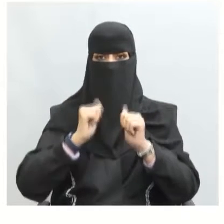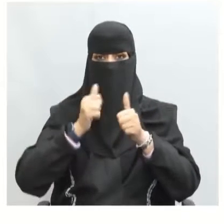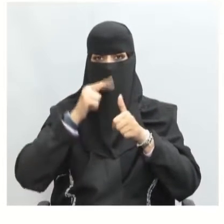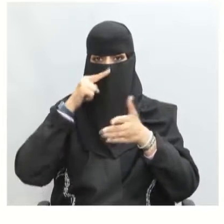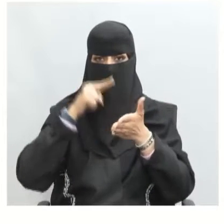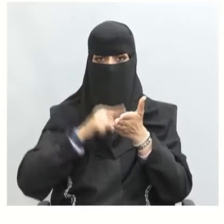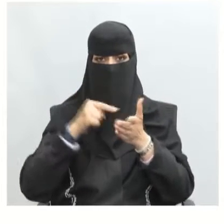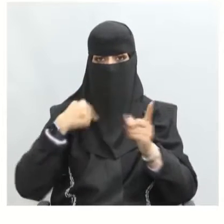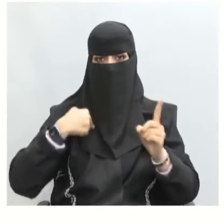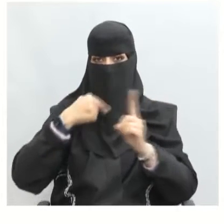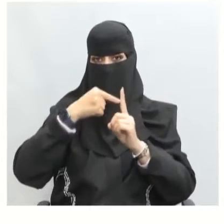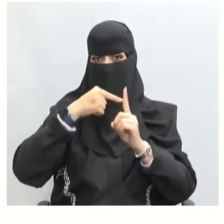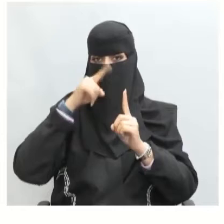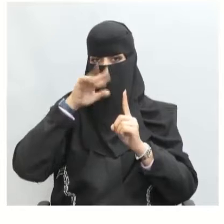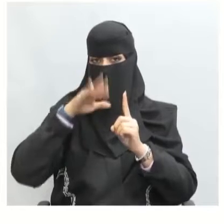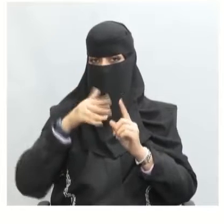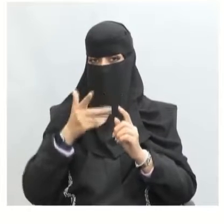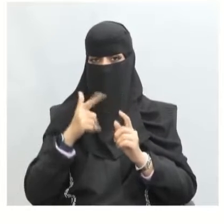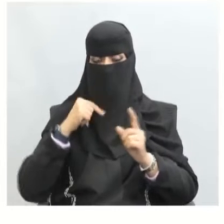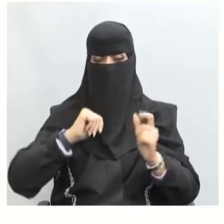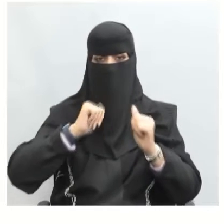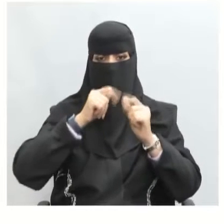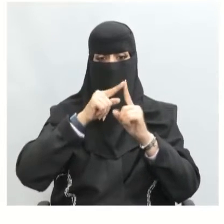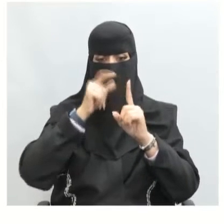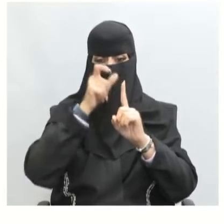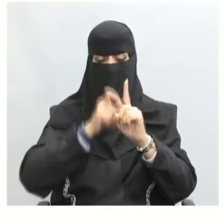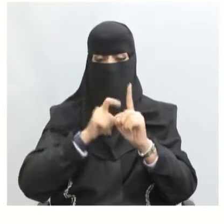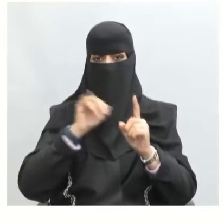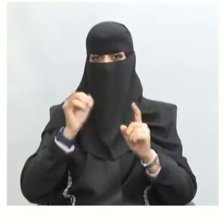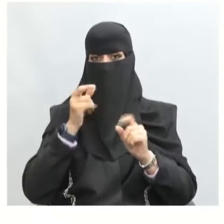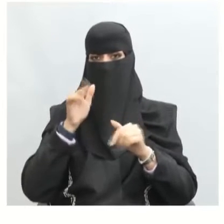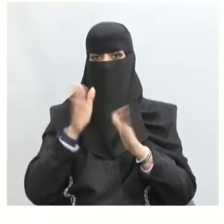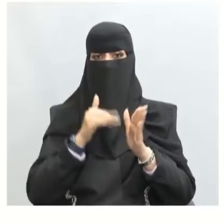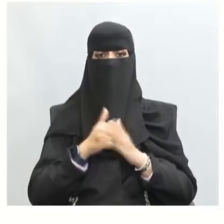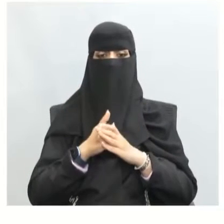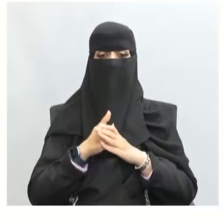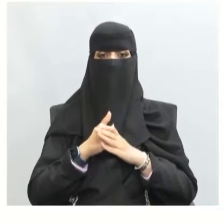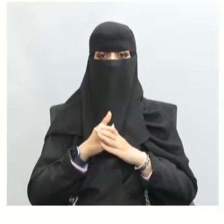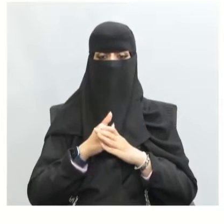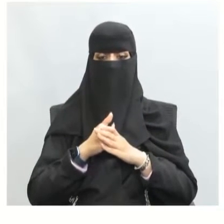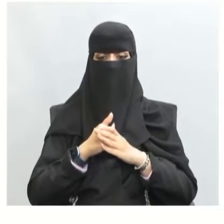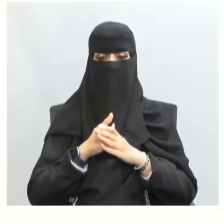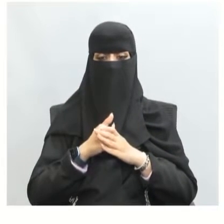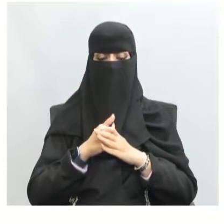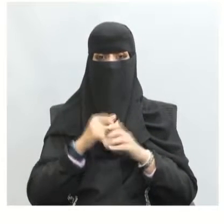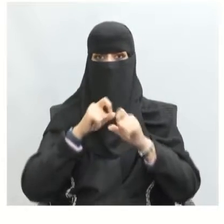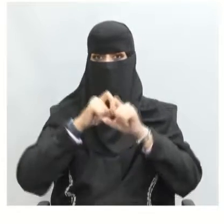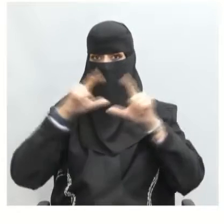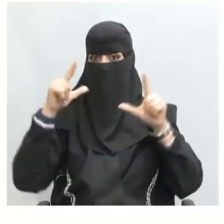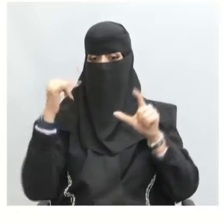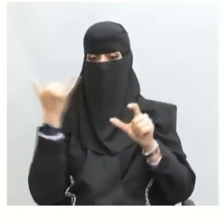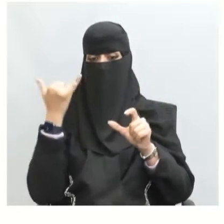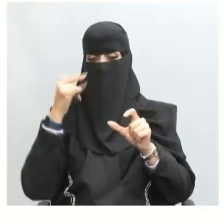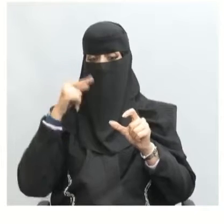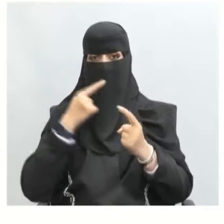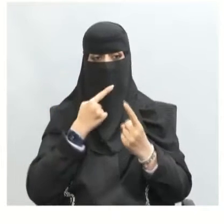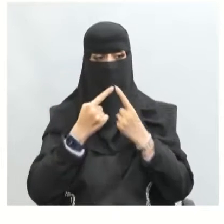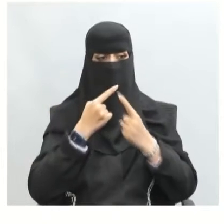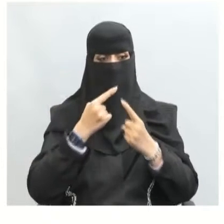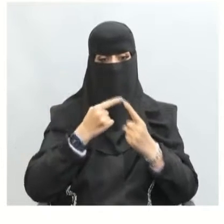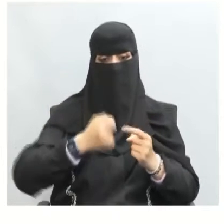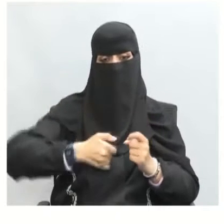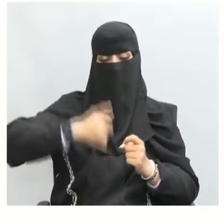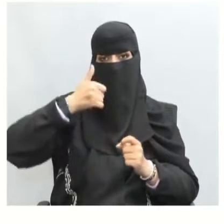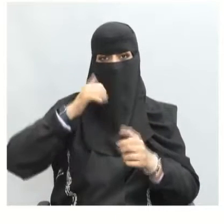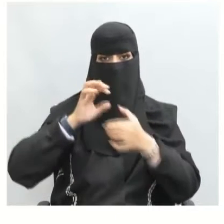أحداث درسنا اليوم يتمكن الطالب والطالبة من أن يبين أهمية